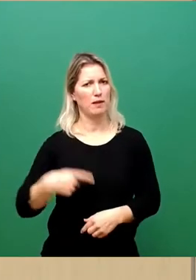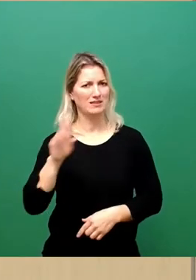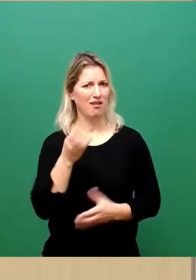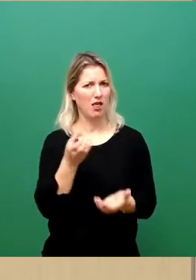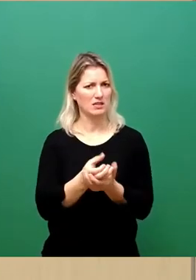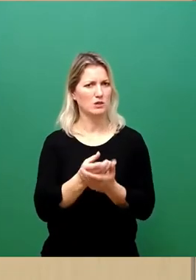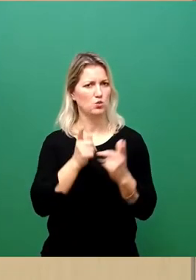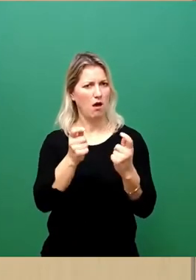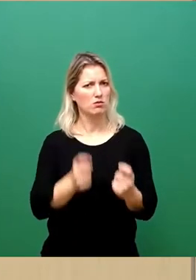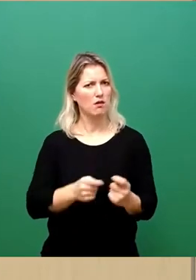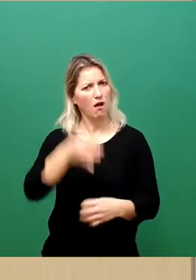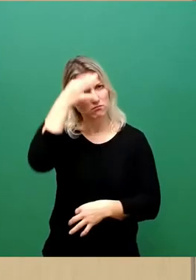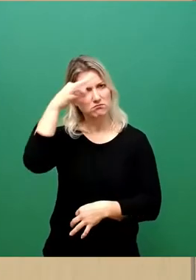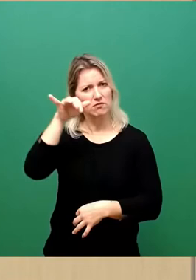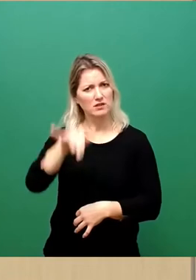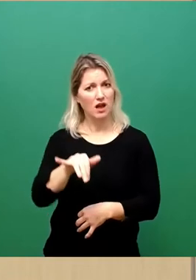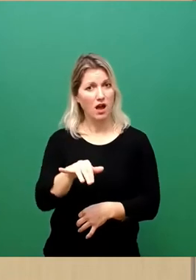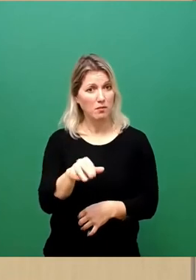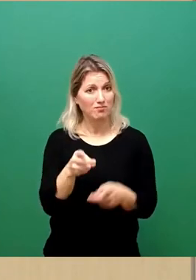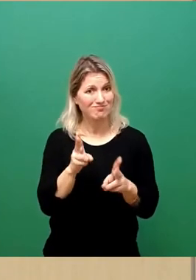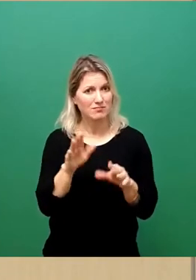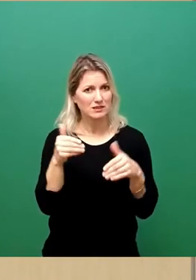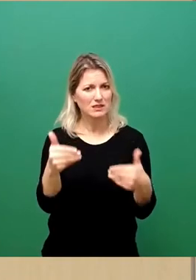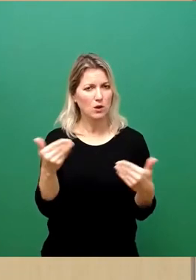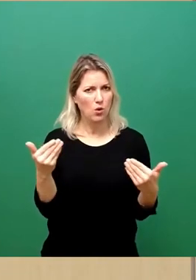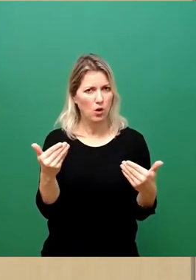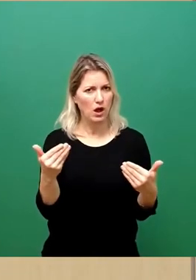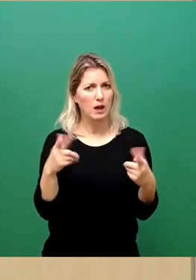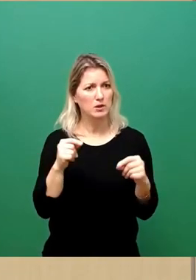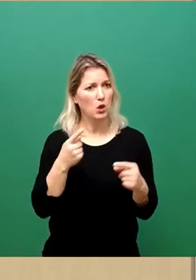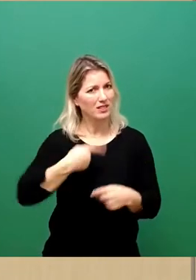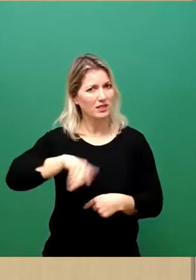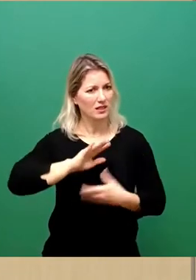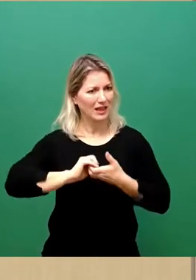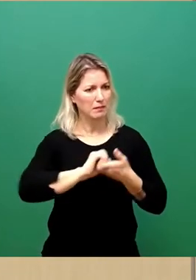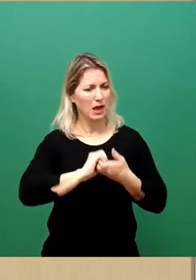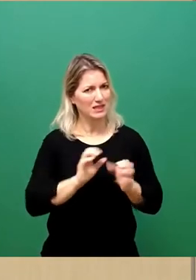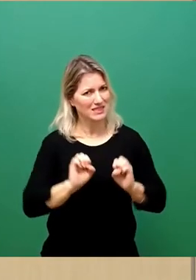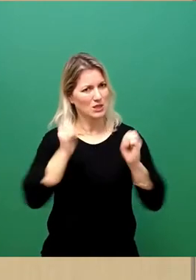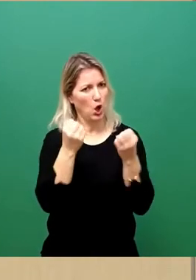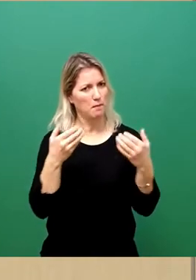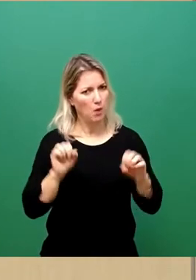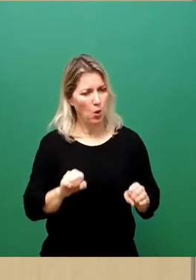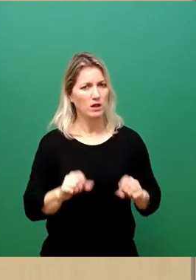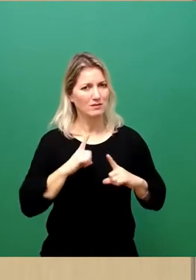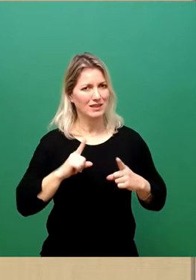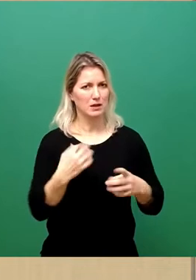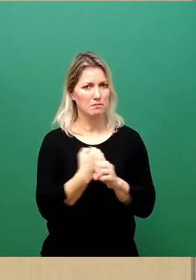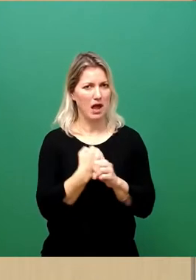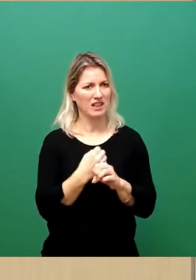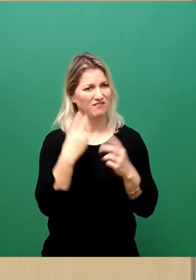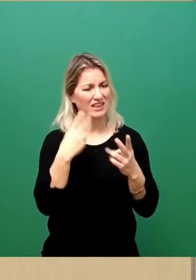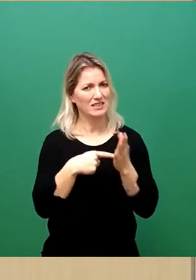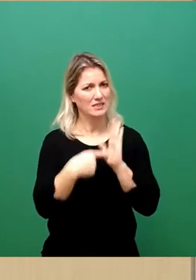weil das genau das ist, was wir als Gemeinde tun können, welche Signale wir setzen können. Aber